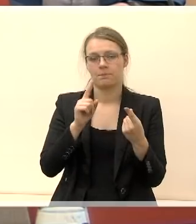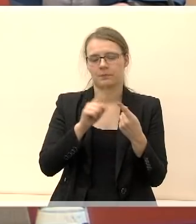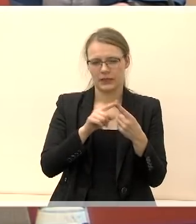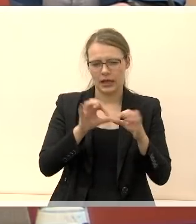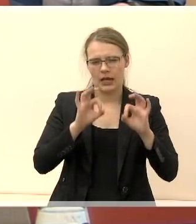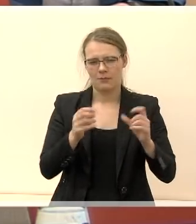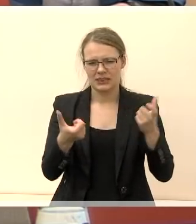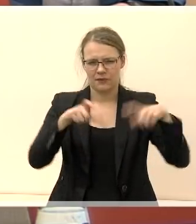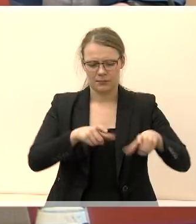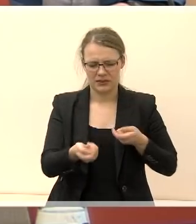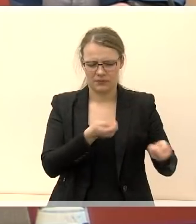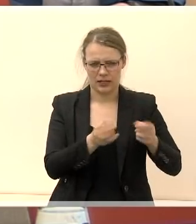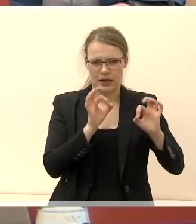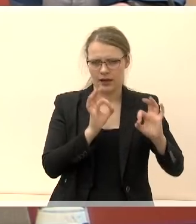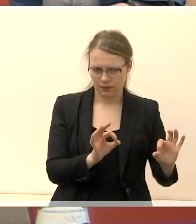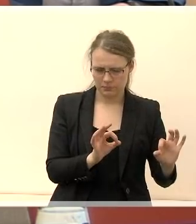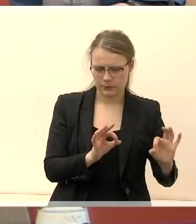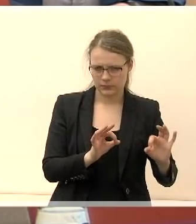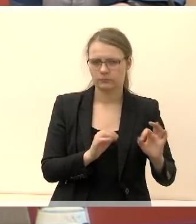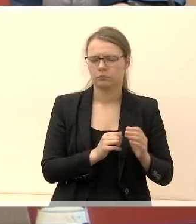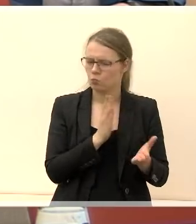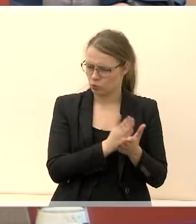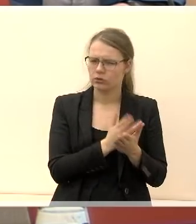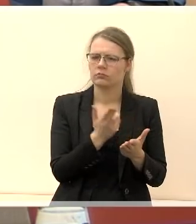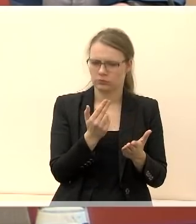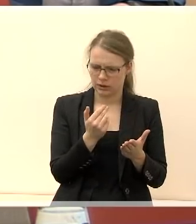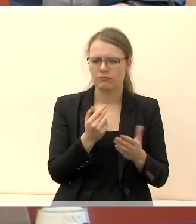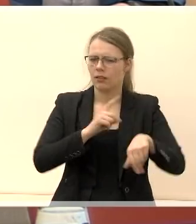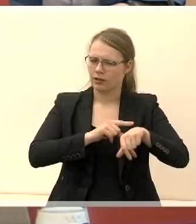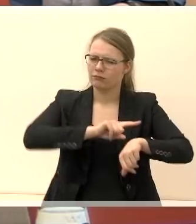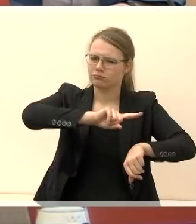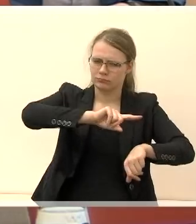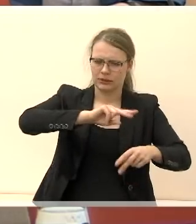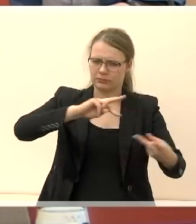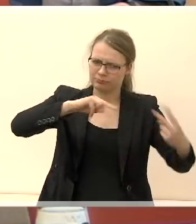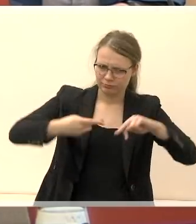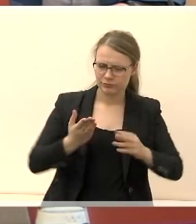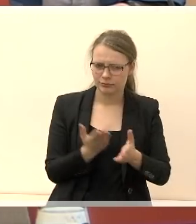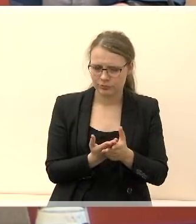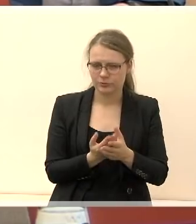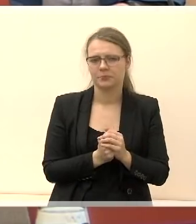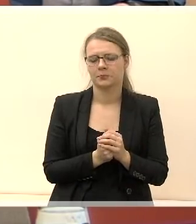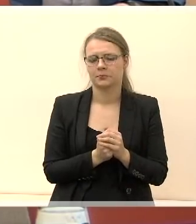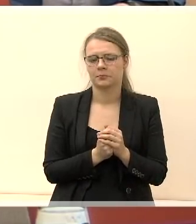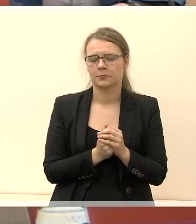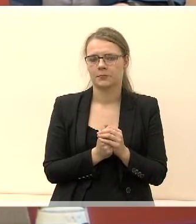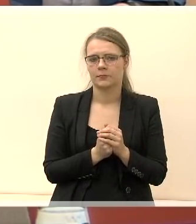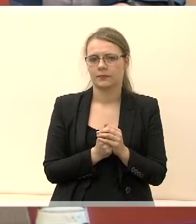savivaldybės valdymas, vienareikšmiai, būtina, laikai keičiasi. Tikėkimės, kad